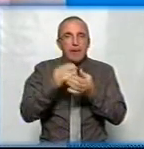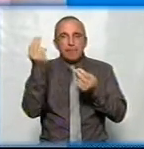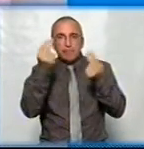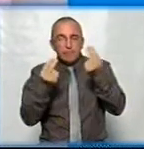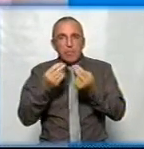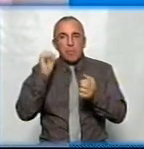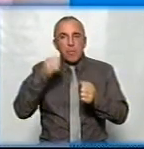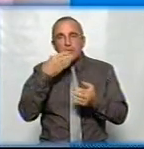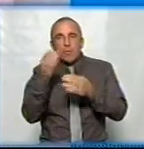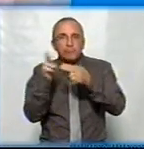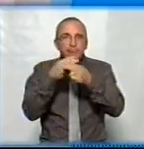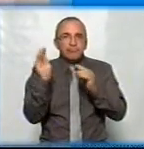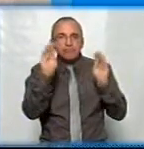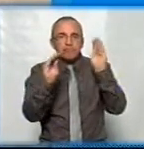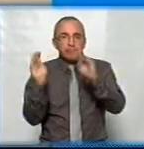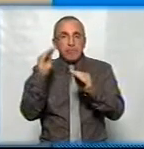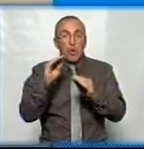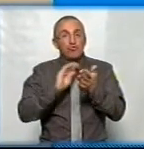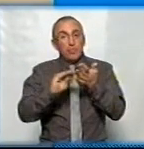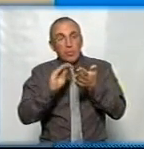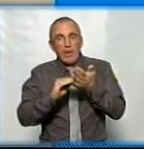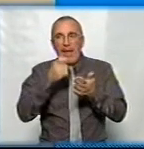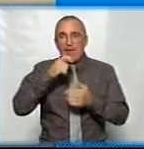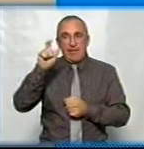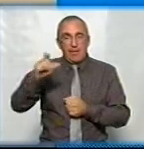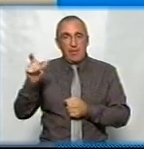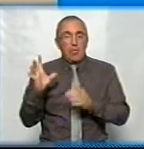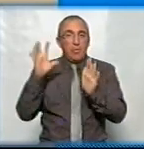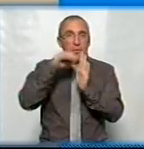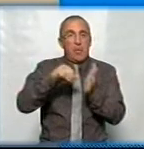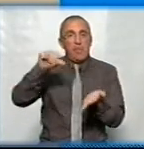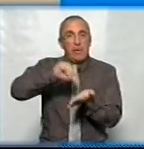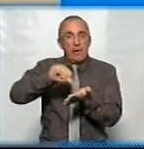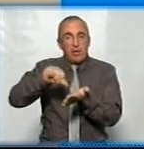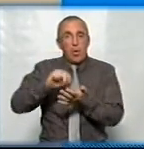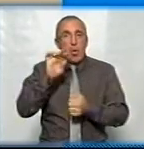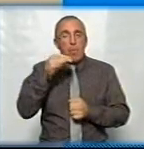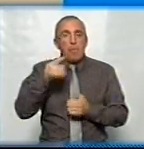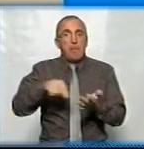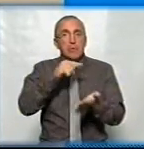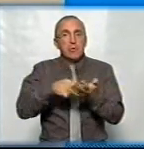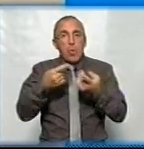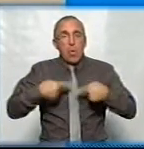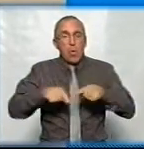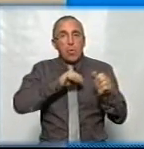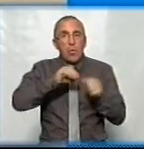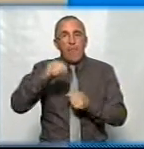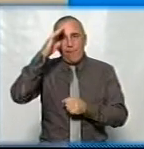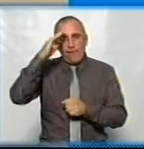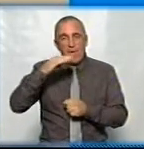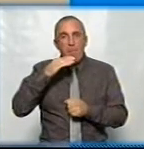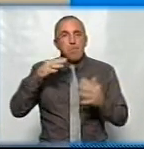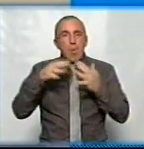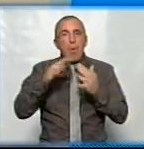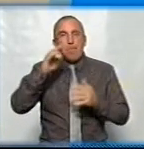та внести свої корективи. Крім журналістів та інтелігенції, долучилися представники Кропивницької міської організації «Захисники вітчизни» бойове